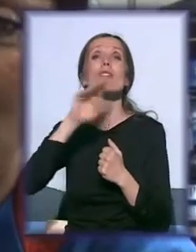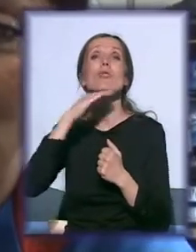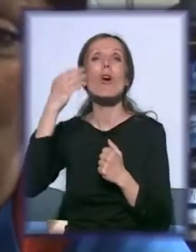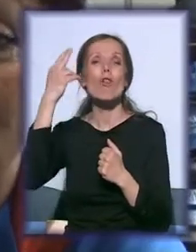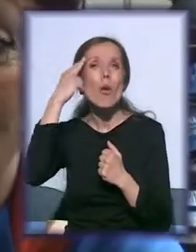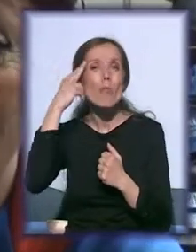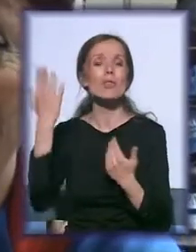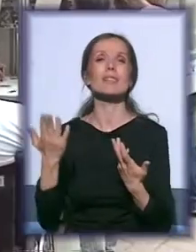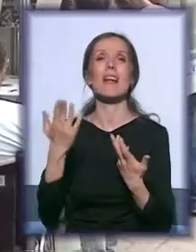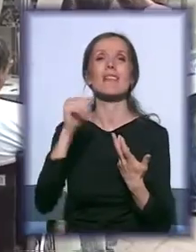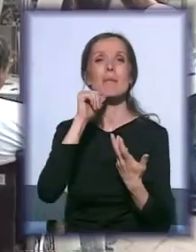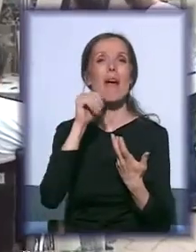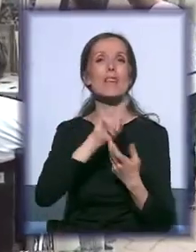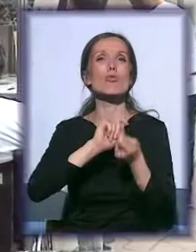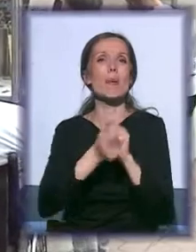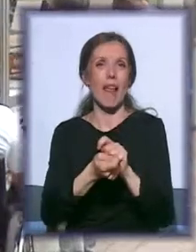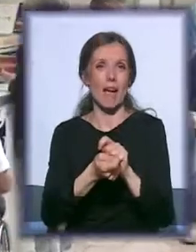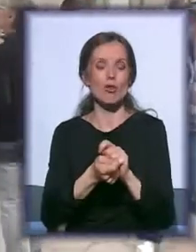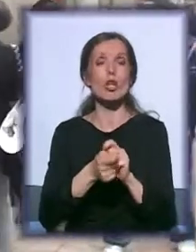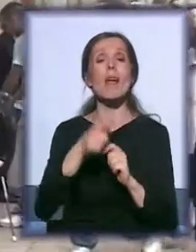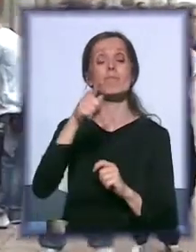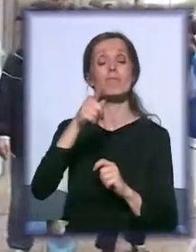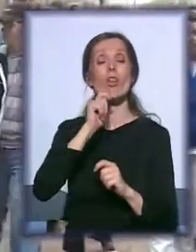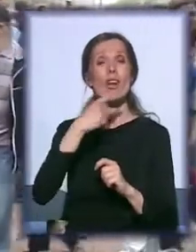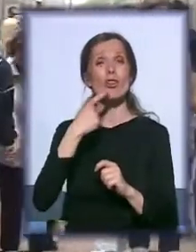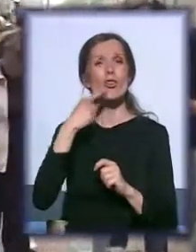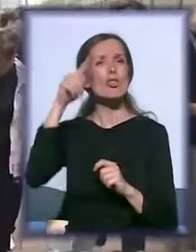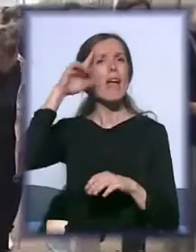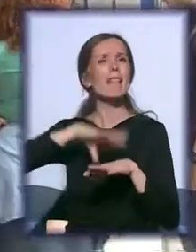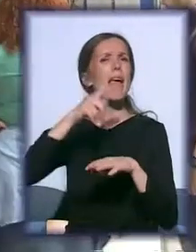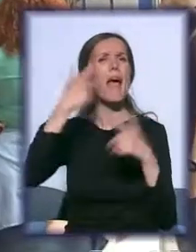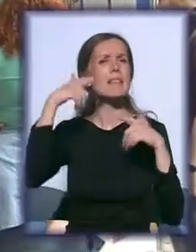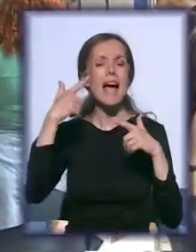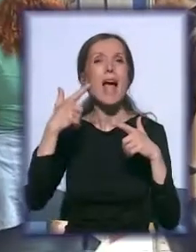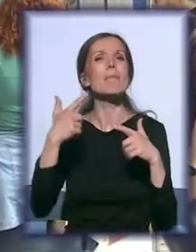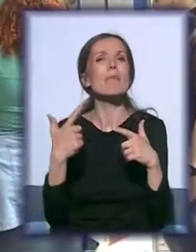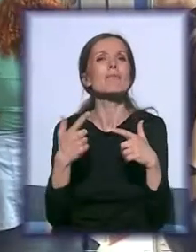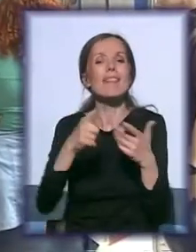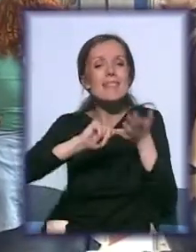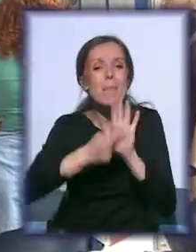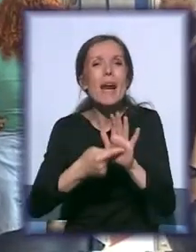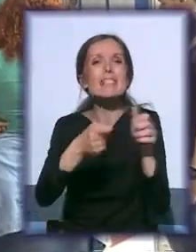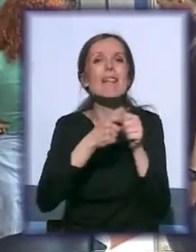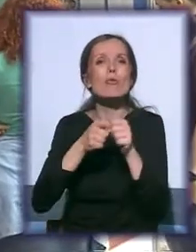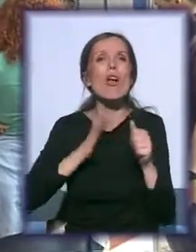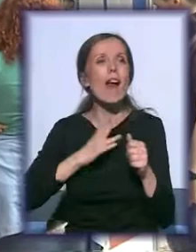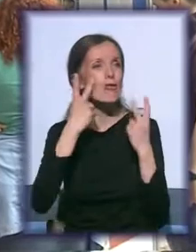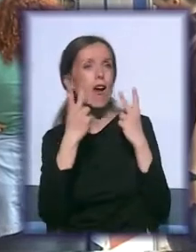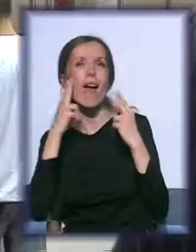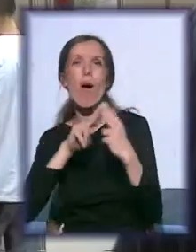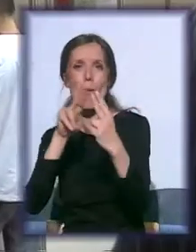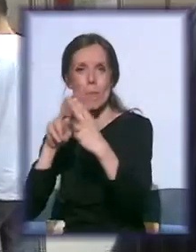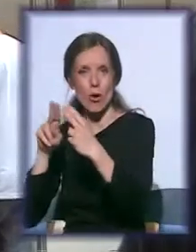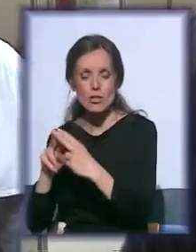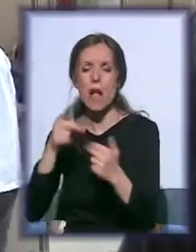posebno na našim postavima. Ideja sajma Organizacija civilnog društva je predstavljanje udruženja građanima. Među učesnicima su udruženja koje